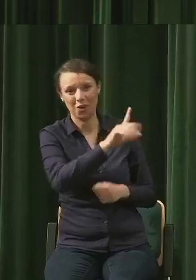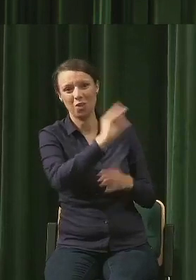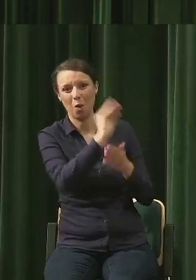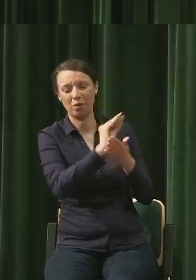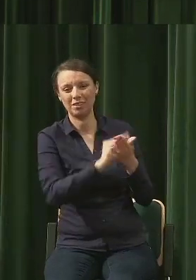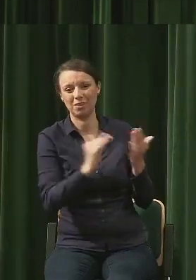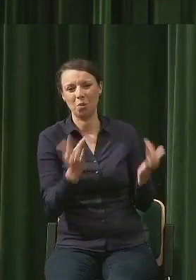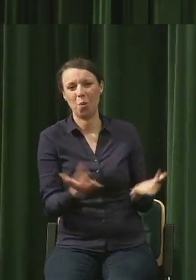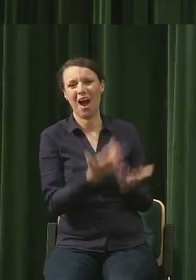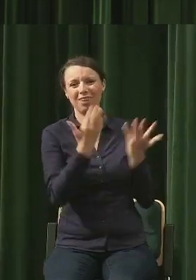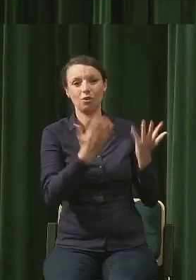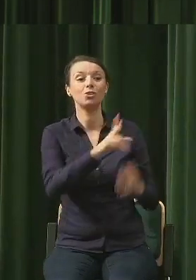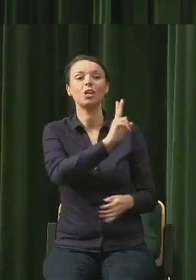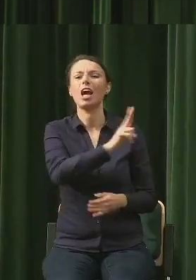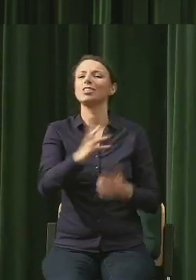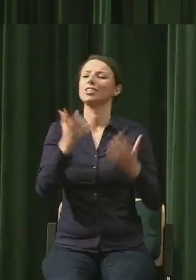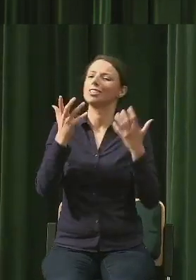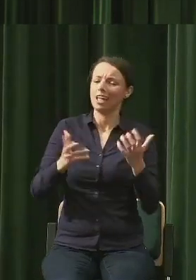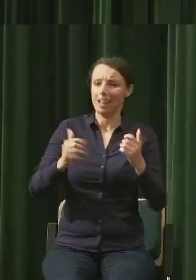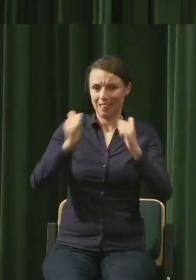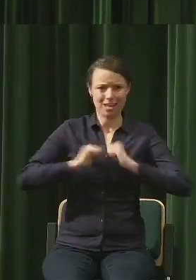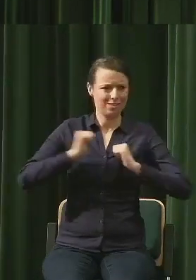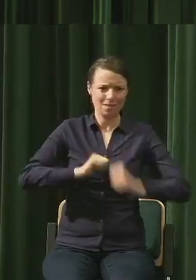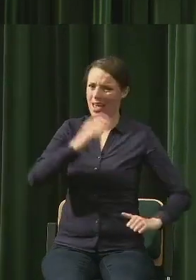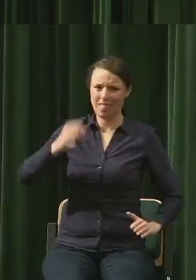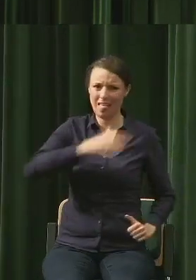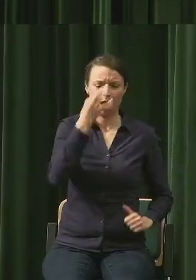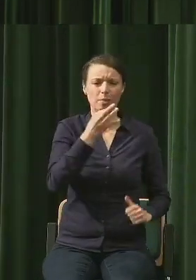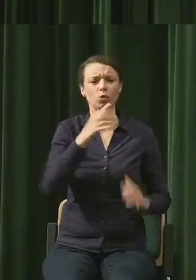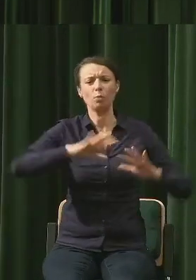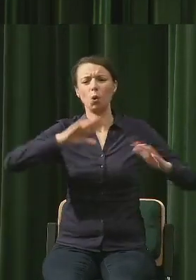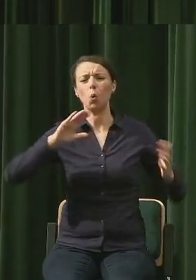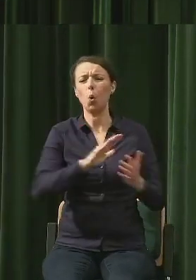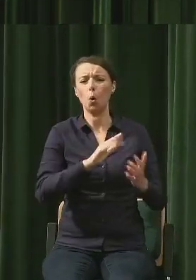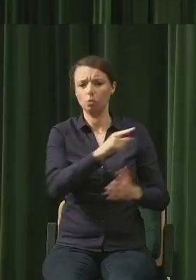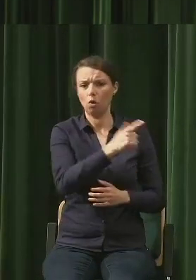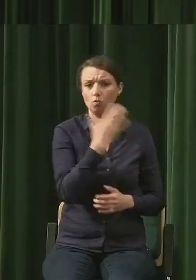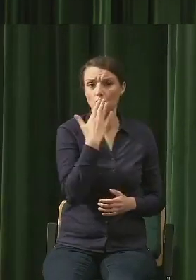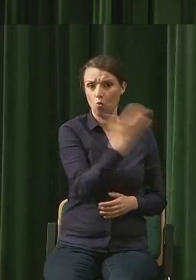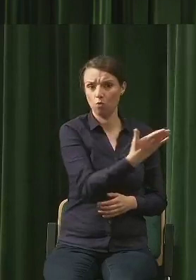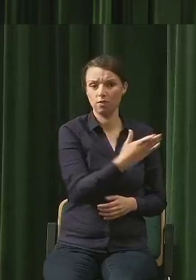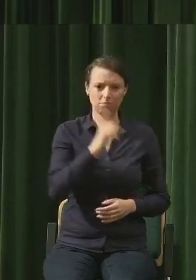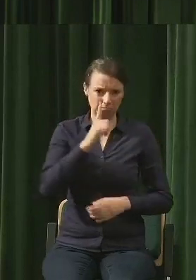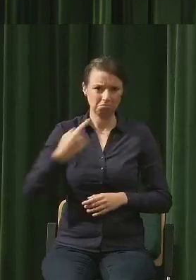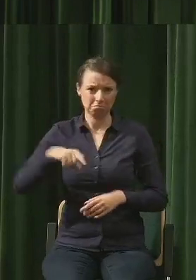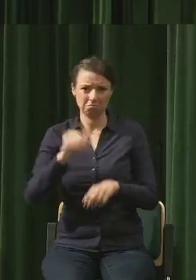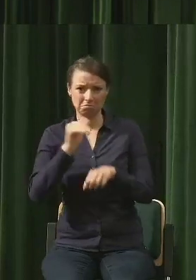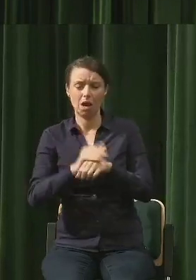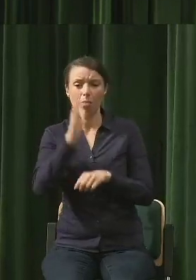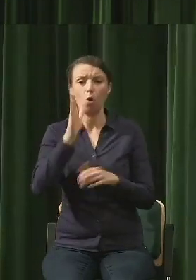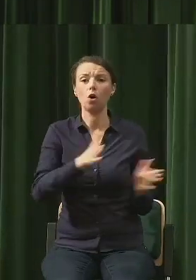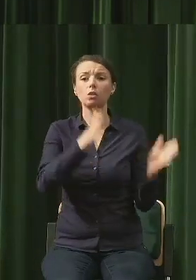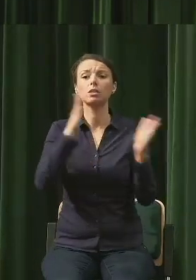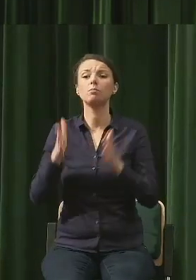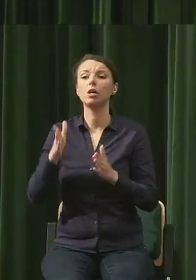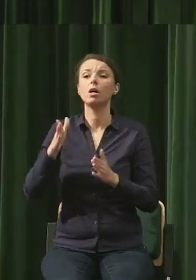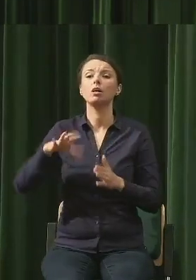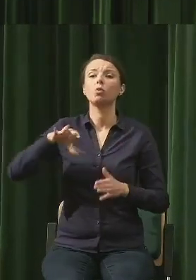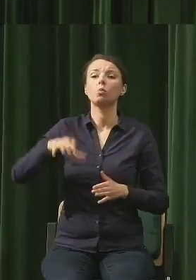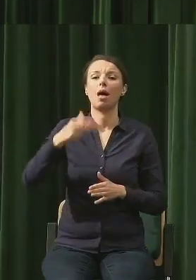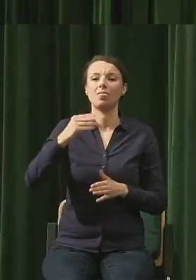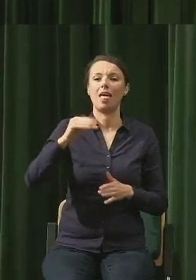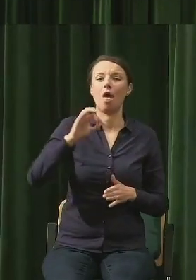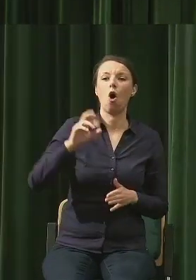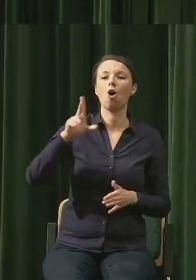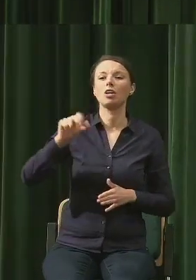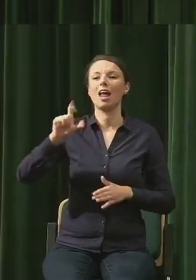najlepiej, mówiąc w skrócie i z tym się w zasadzie zgadzamy. Potem klasycy zapisali to, interpretowali, aha, to znaczy, każdy chce